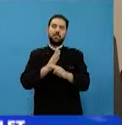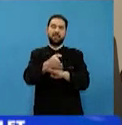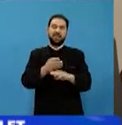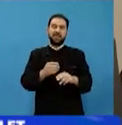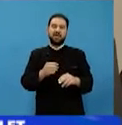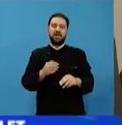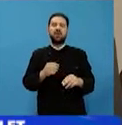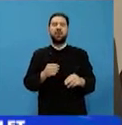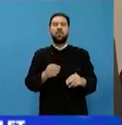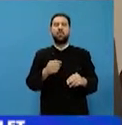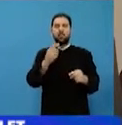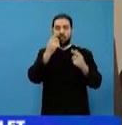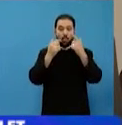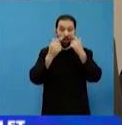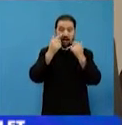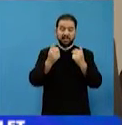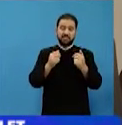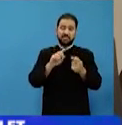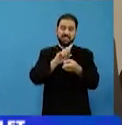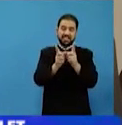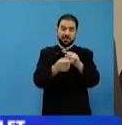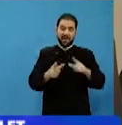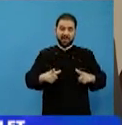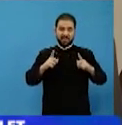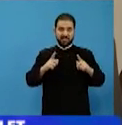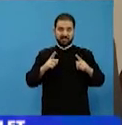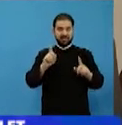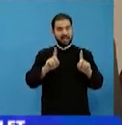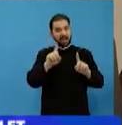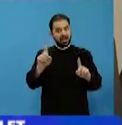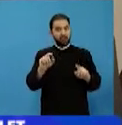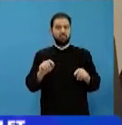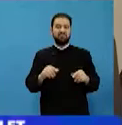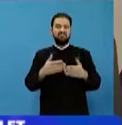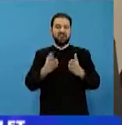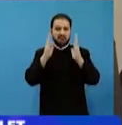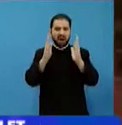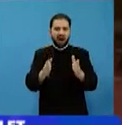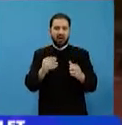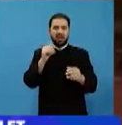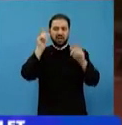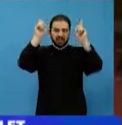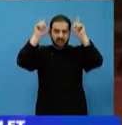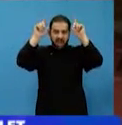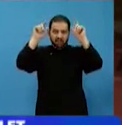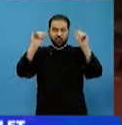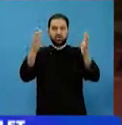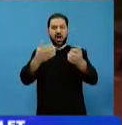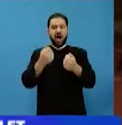Dacă nu există păcate, dăm cale celui rău. Și are un capitol special despre